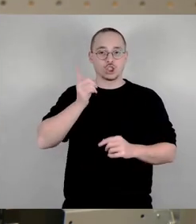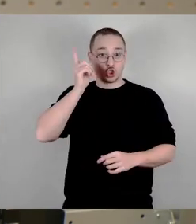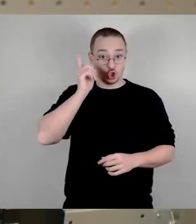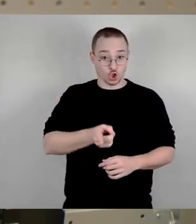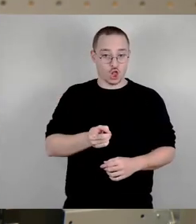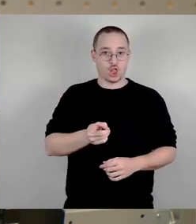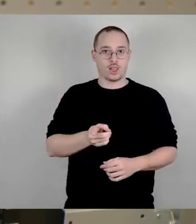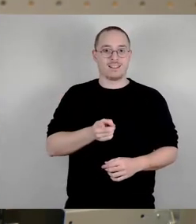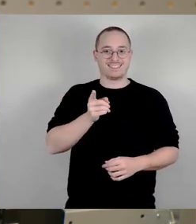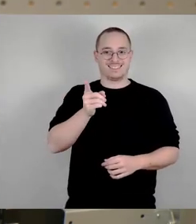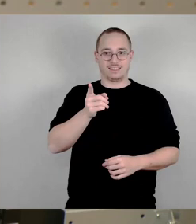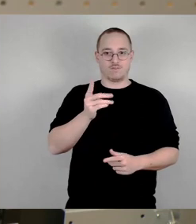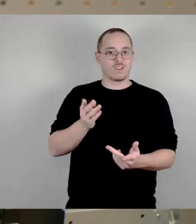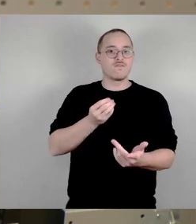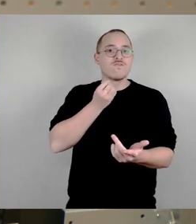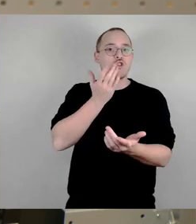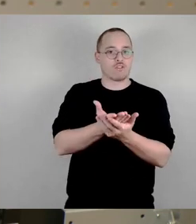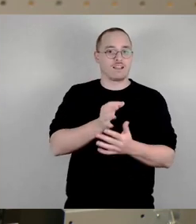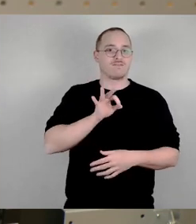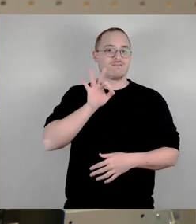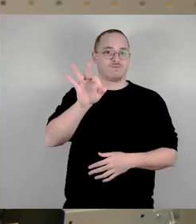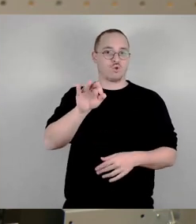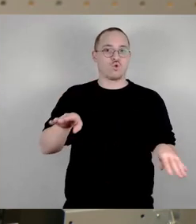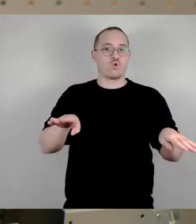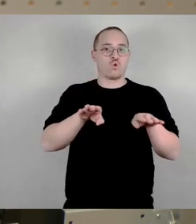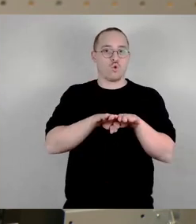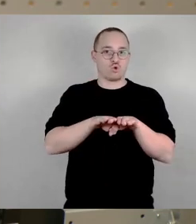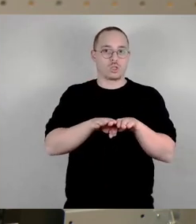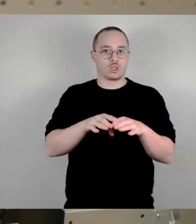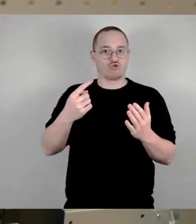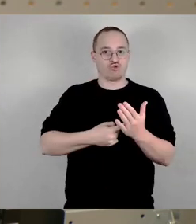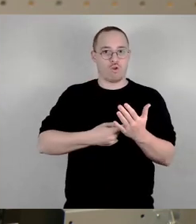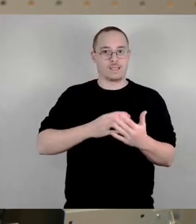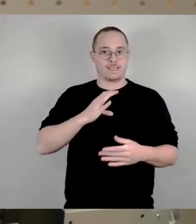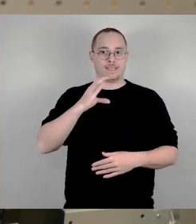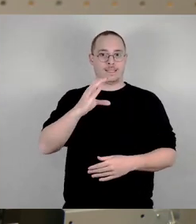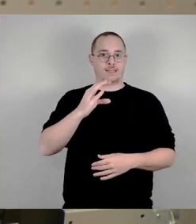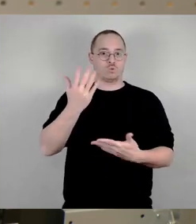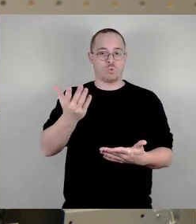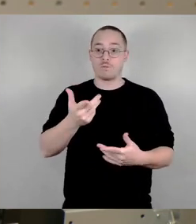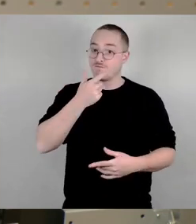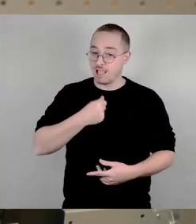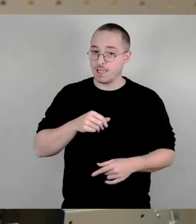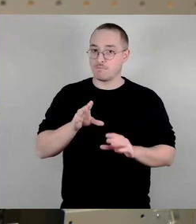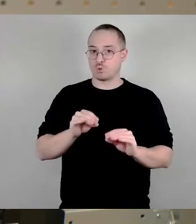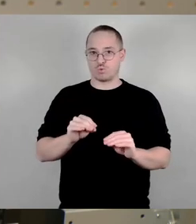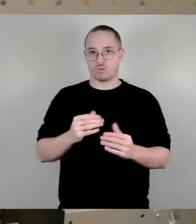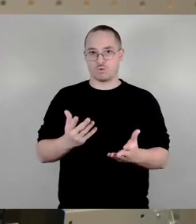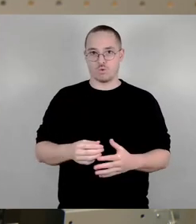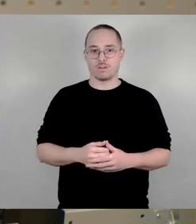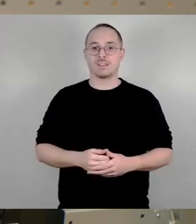vorzulegen. Wir wollen das Instrument der Grundsteuer C nutzen. Wie das ausgefüllt wird, welche